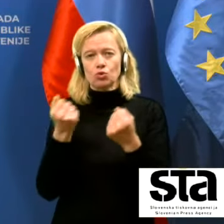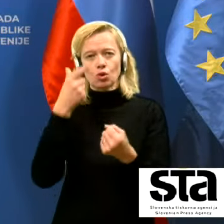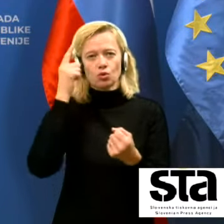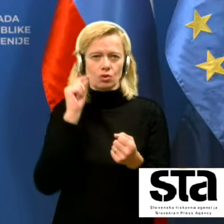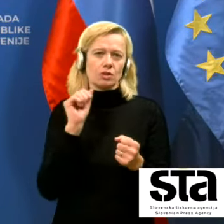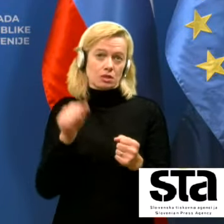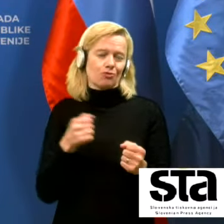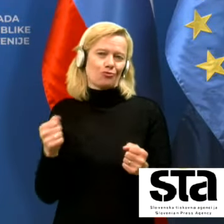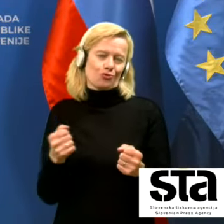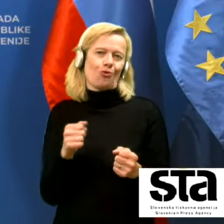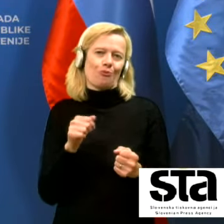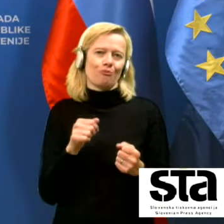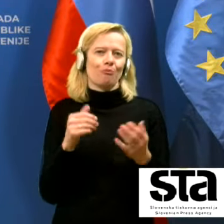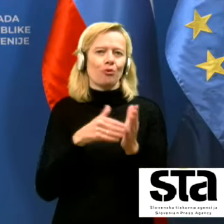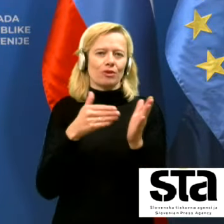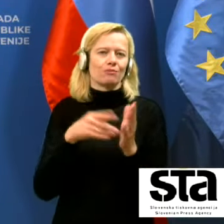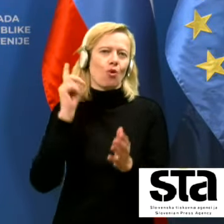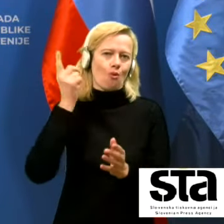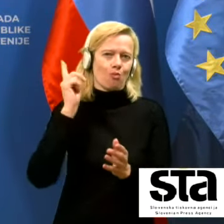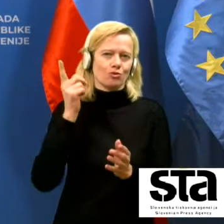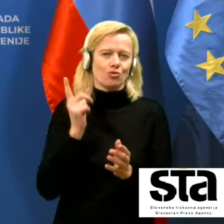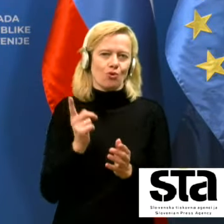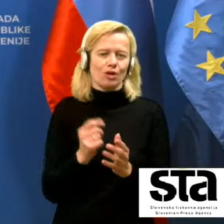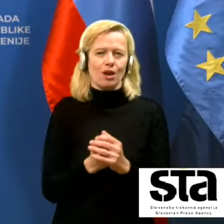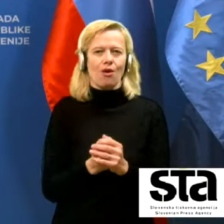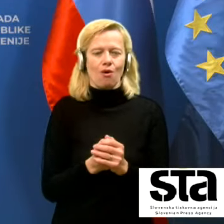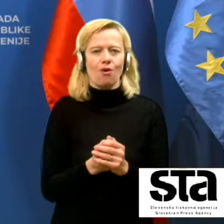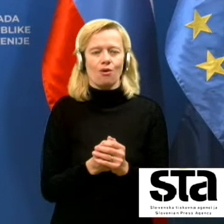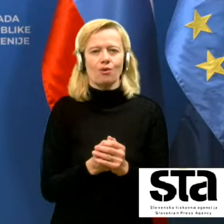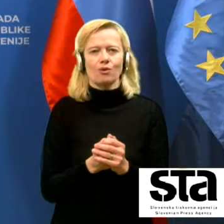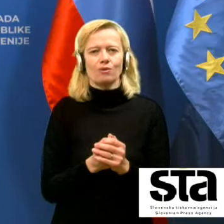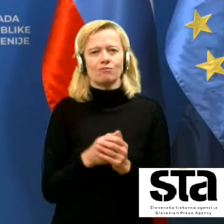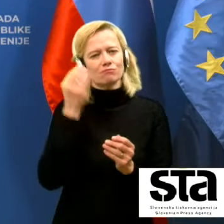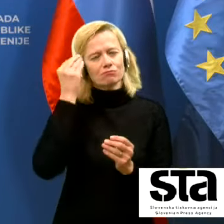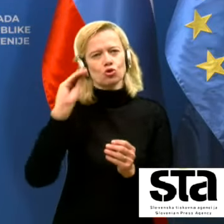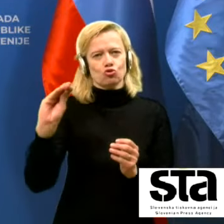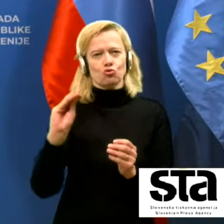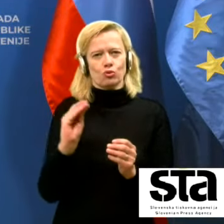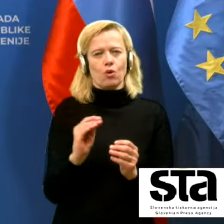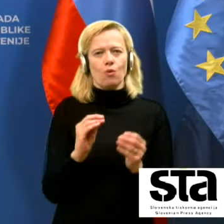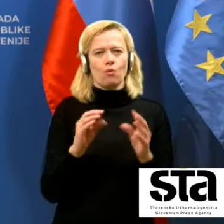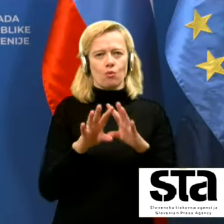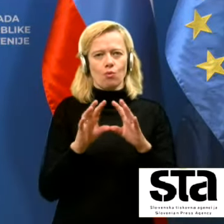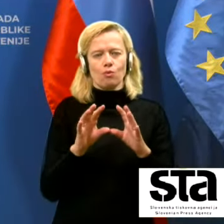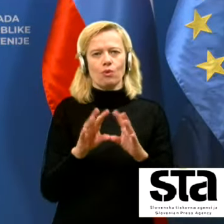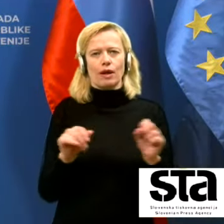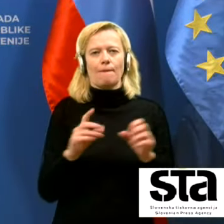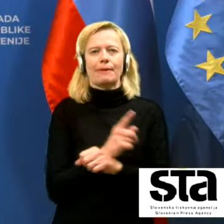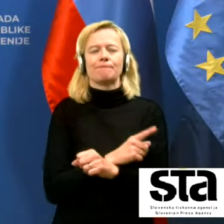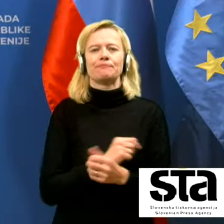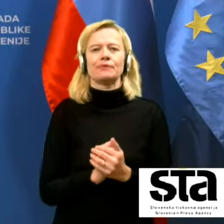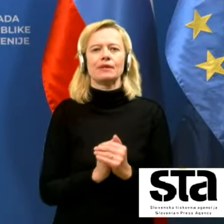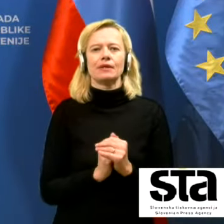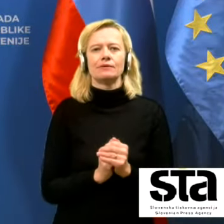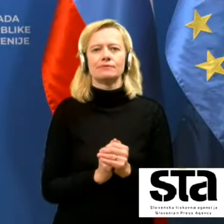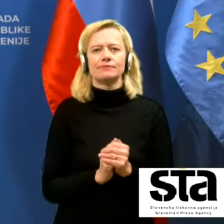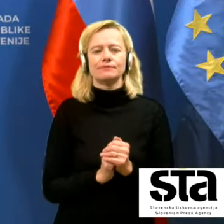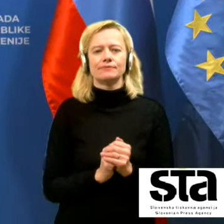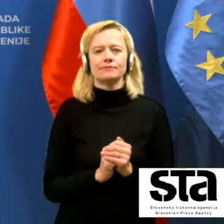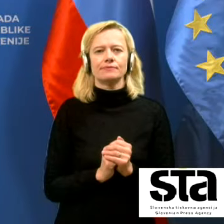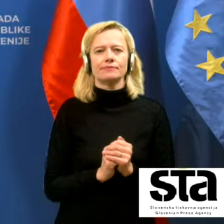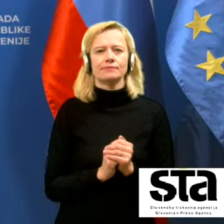verjetno na mestu, da se pač spoštuje in upošteva. Zdaj sveda je to, kar